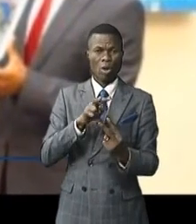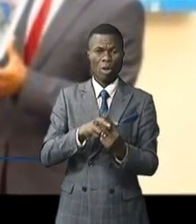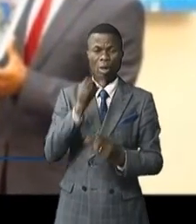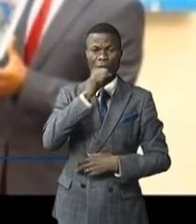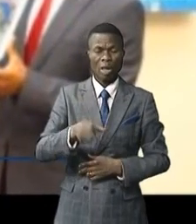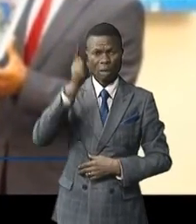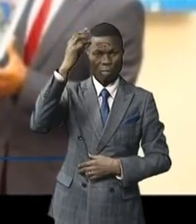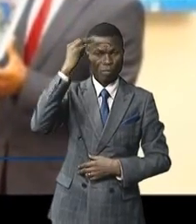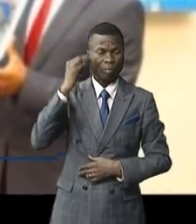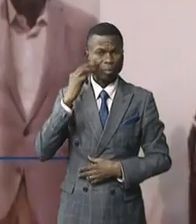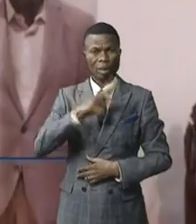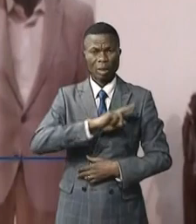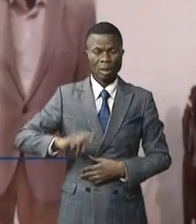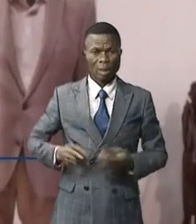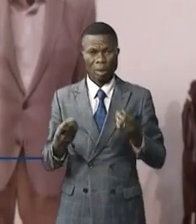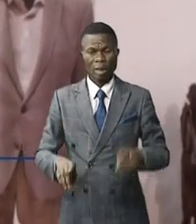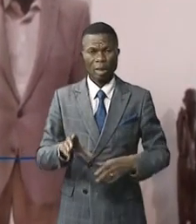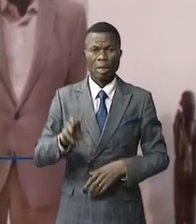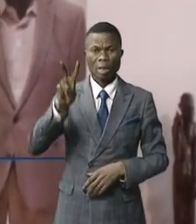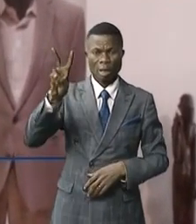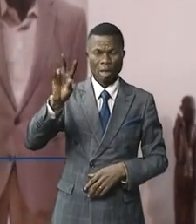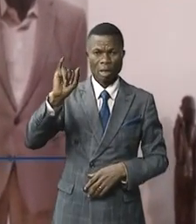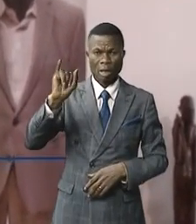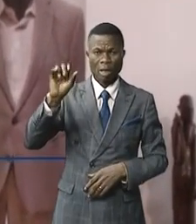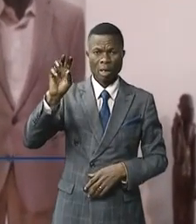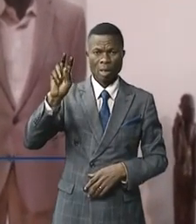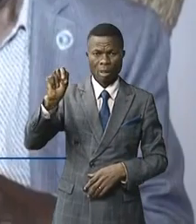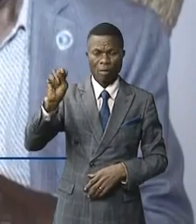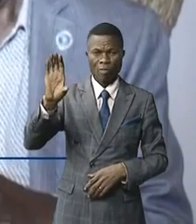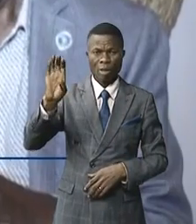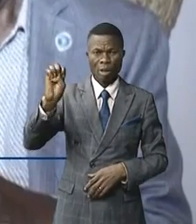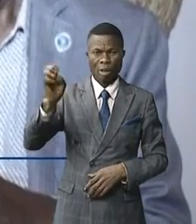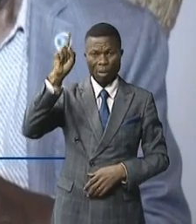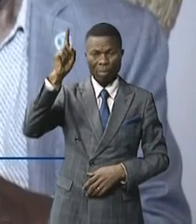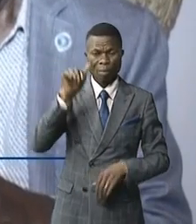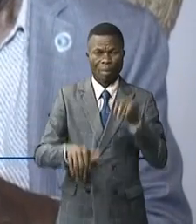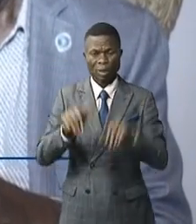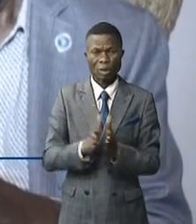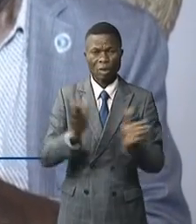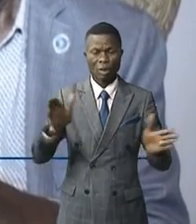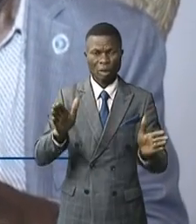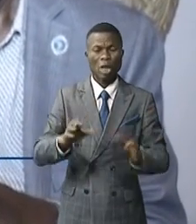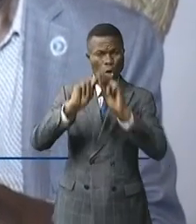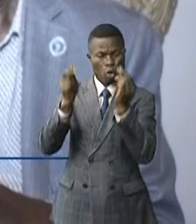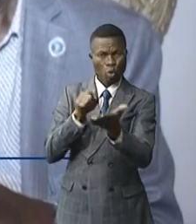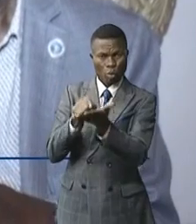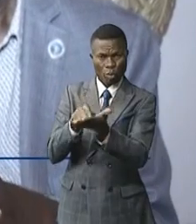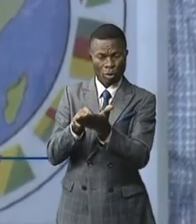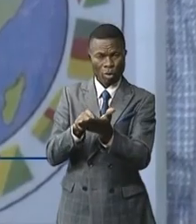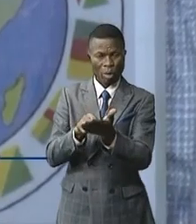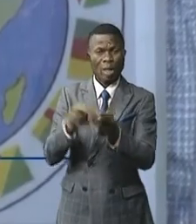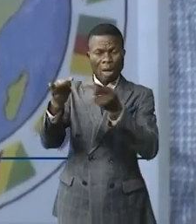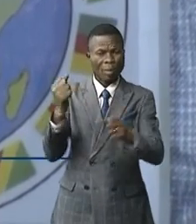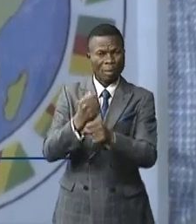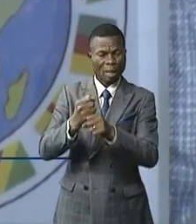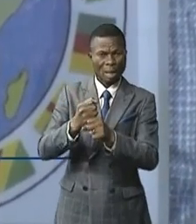'ancien premier ministre de la RDC, Vincent de Paul Lounda Bouloulou, premier secrétaire général de la CESC, poste qu'il